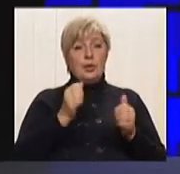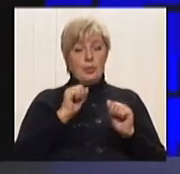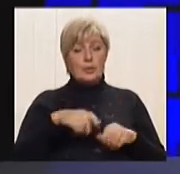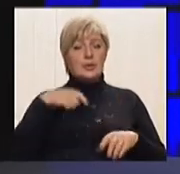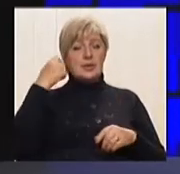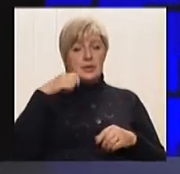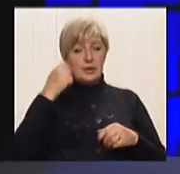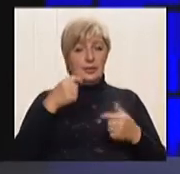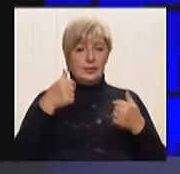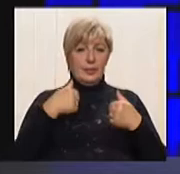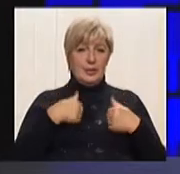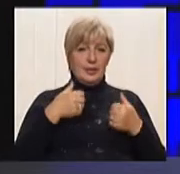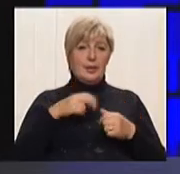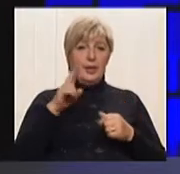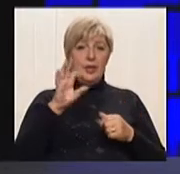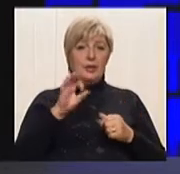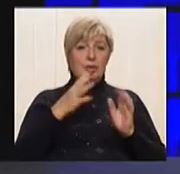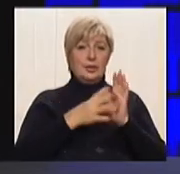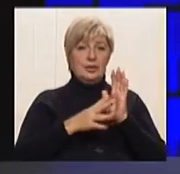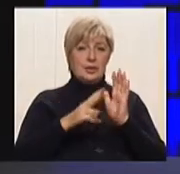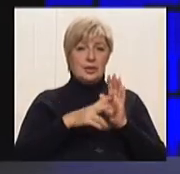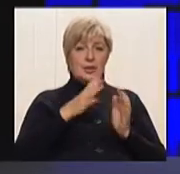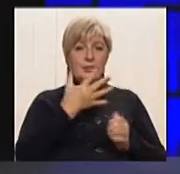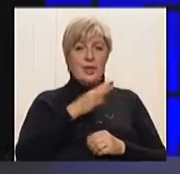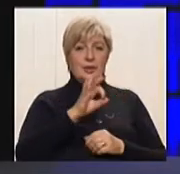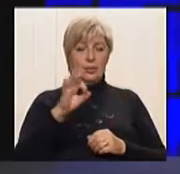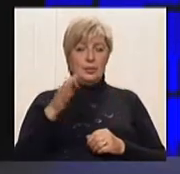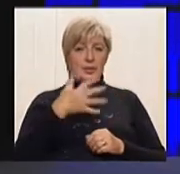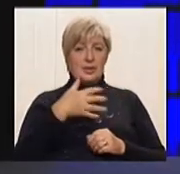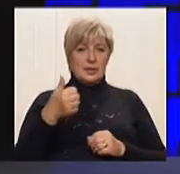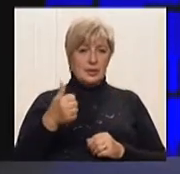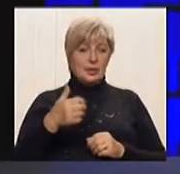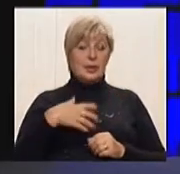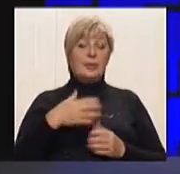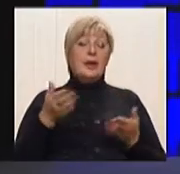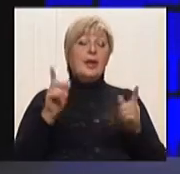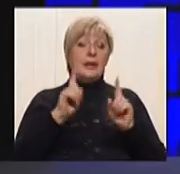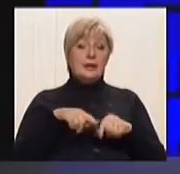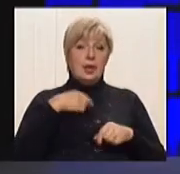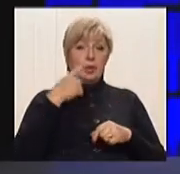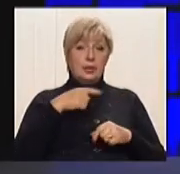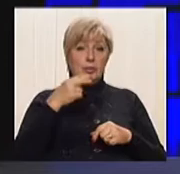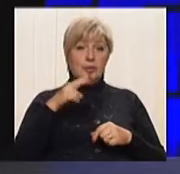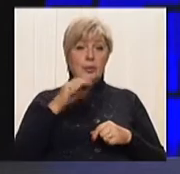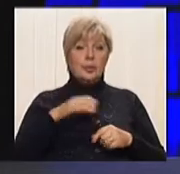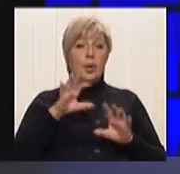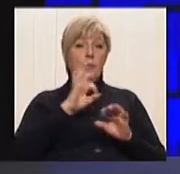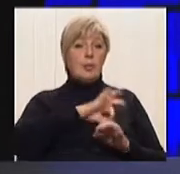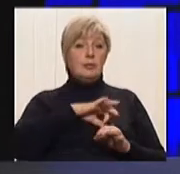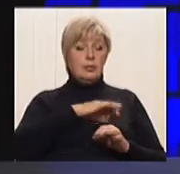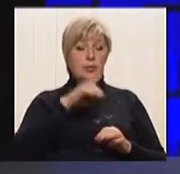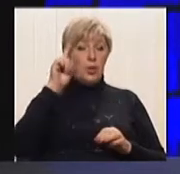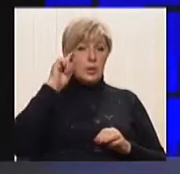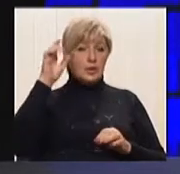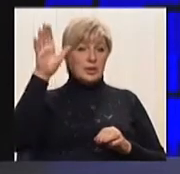телефону 097-5051. Ідемо далі. Так, говоримо сьогодні про правову освіченість містян і